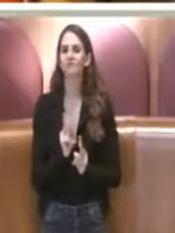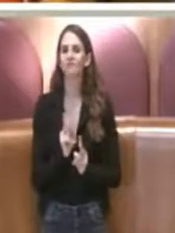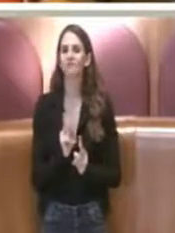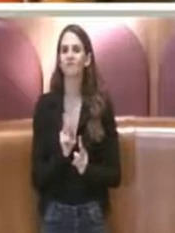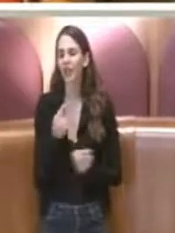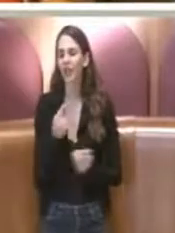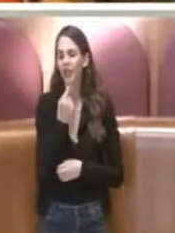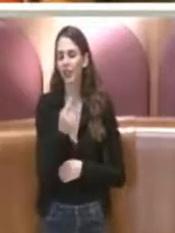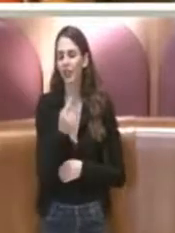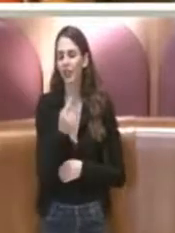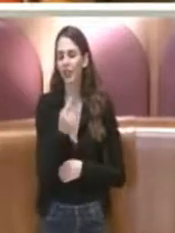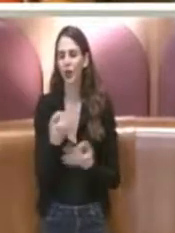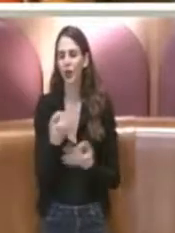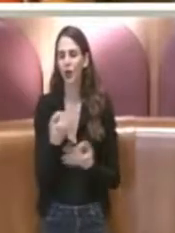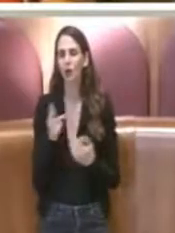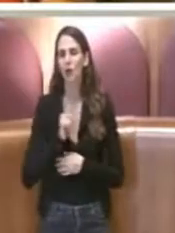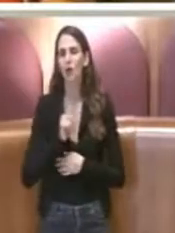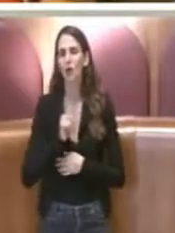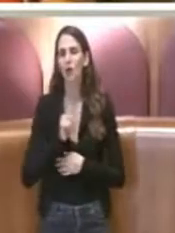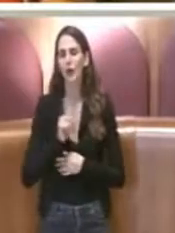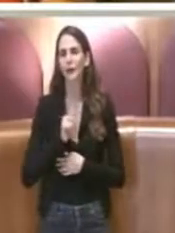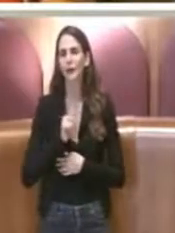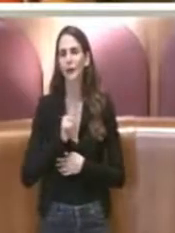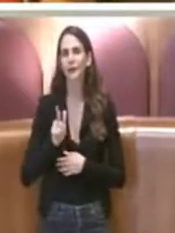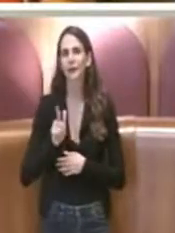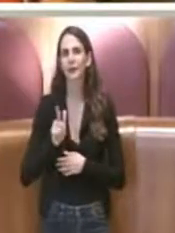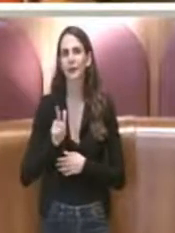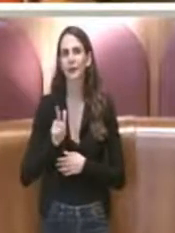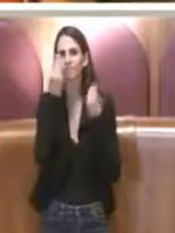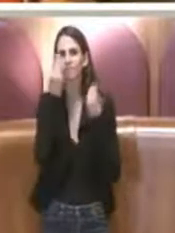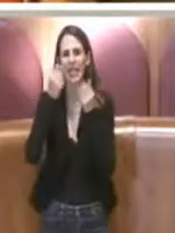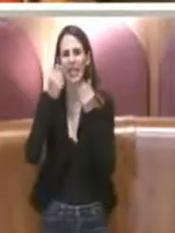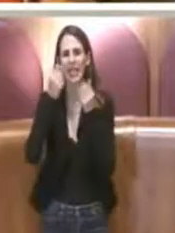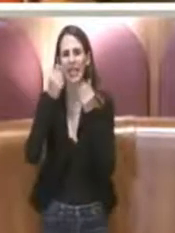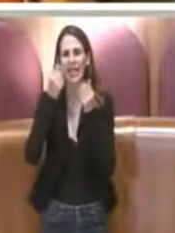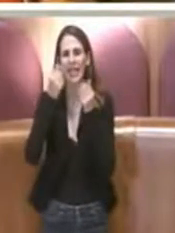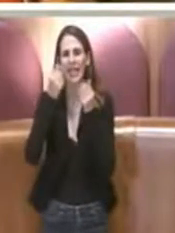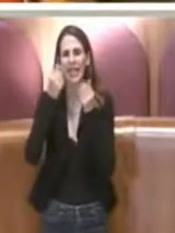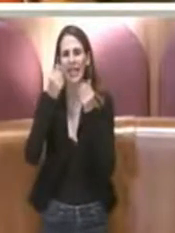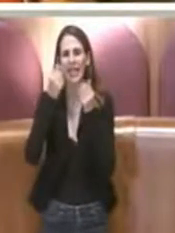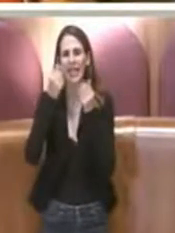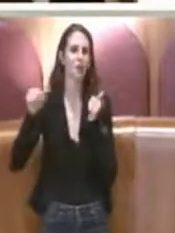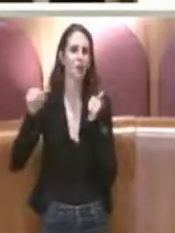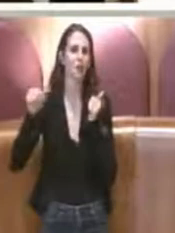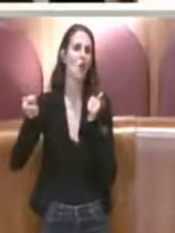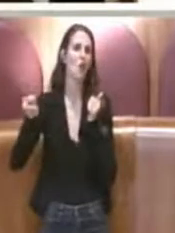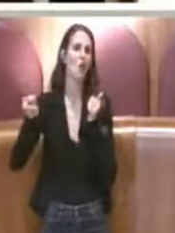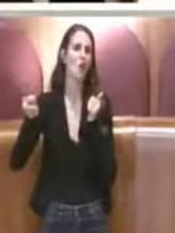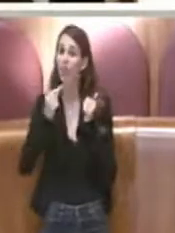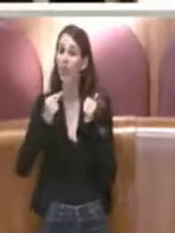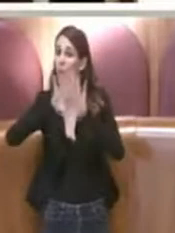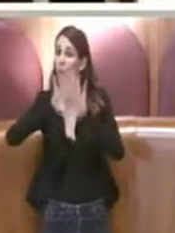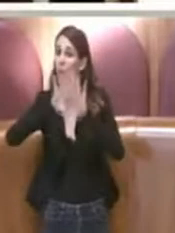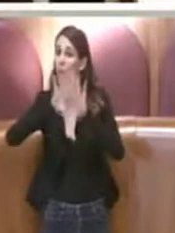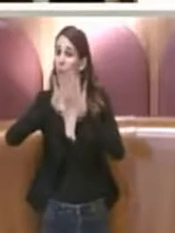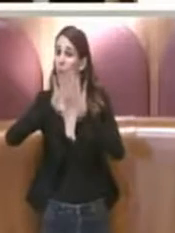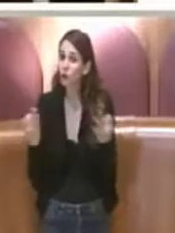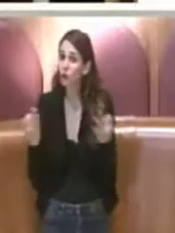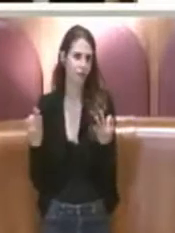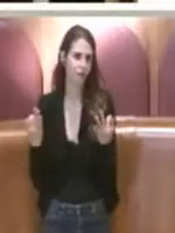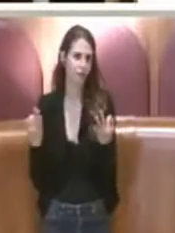visione delle cose differenti, qualche inesattezza in quello che è stato detto c'è. Si è parlato di